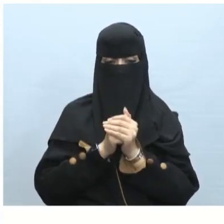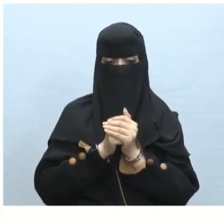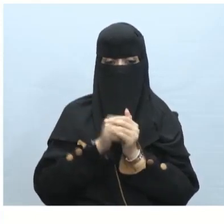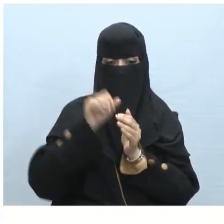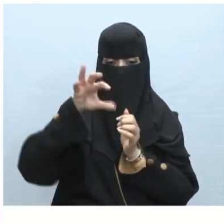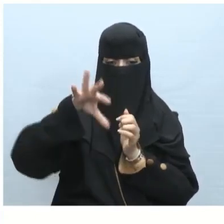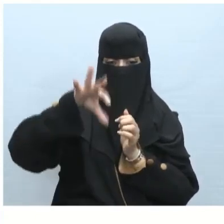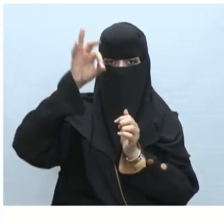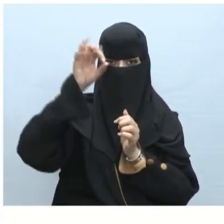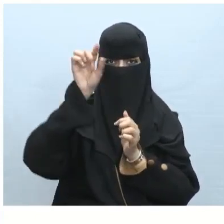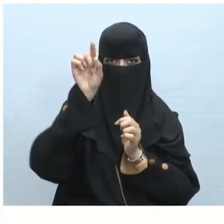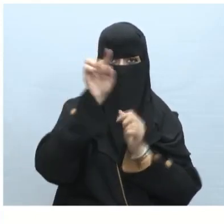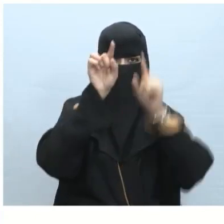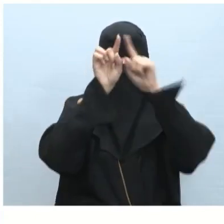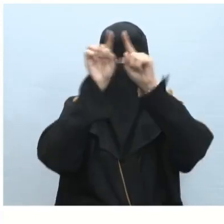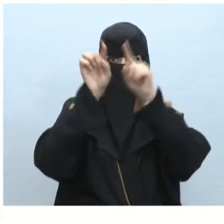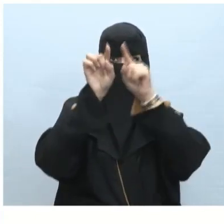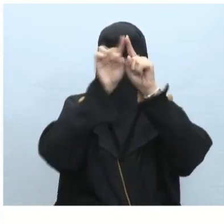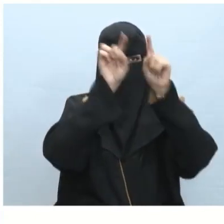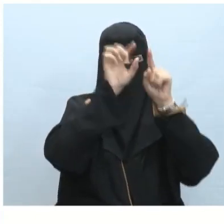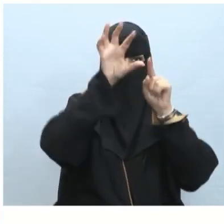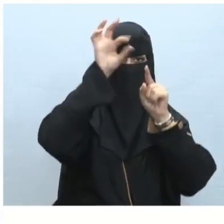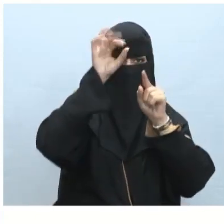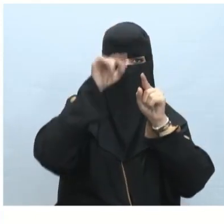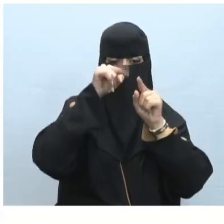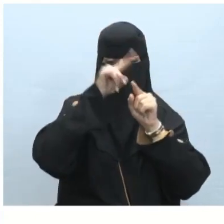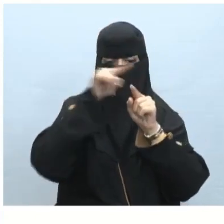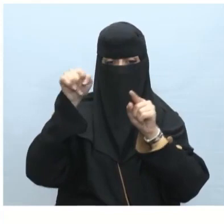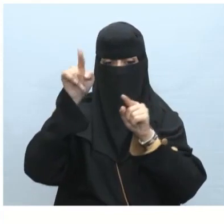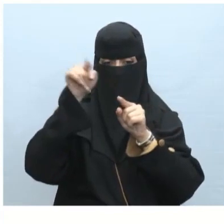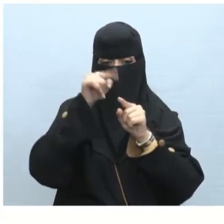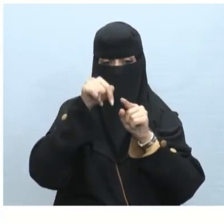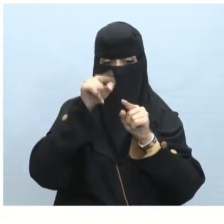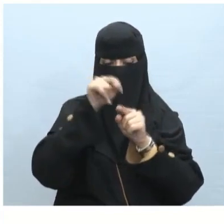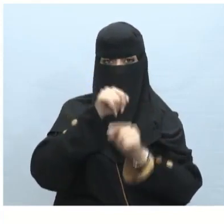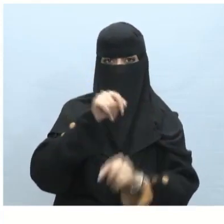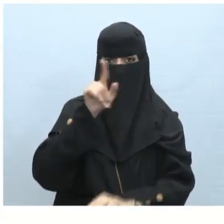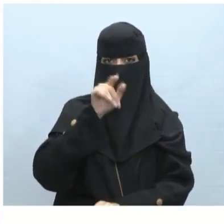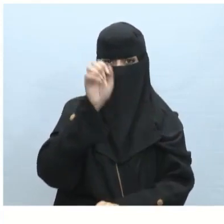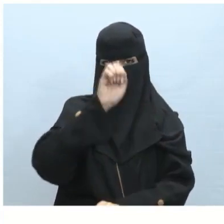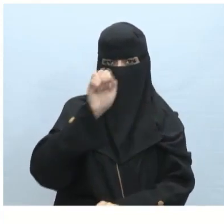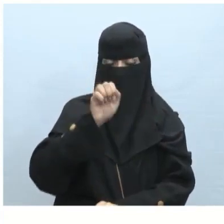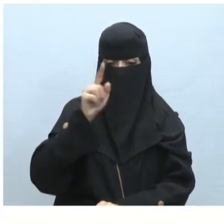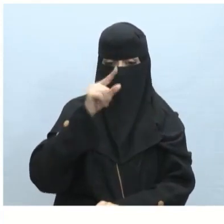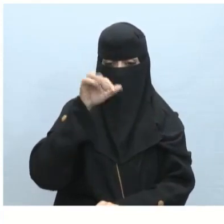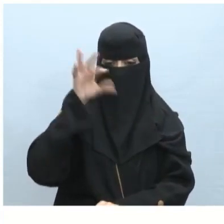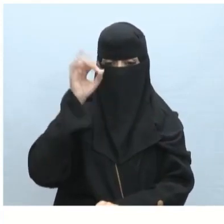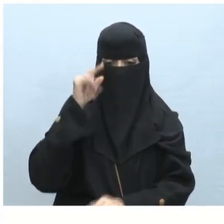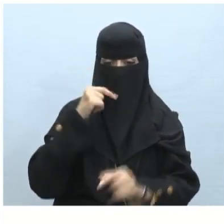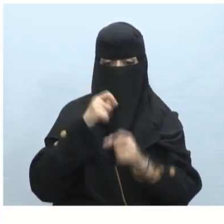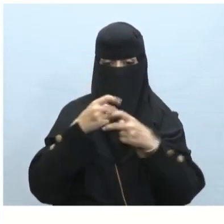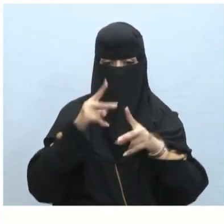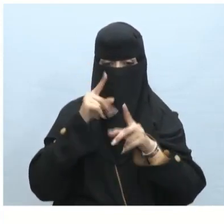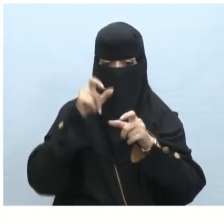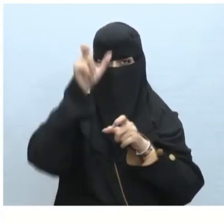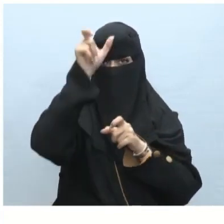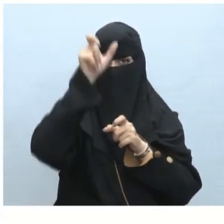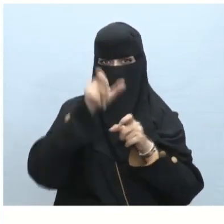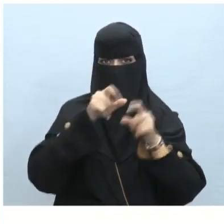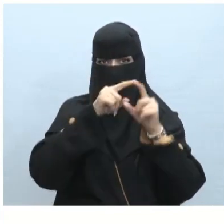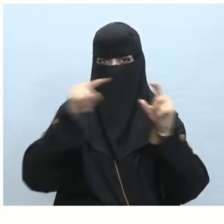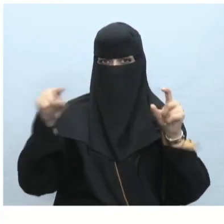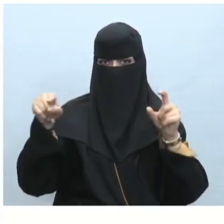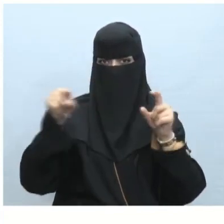من مجموعة رسومات توضيحية نختار SmartArt بعد الضغط على SmartArt ستظهر لنا قائمة